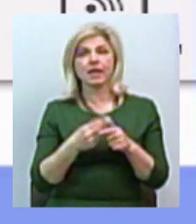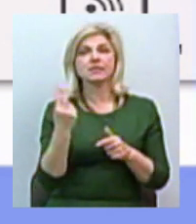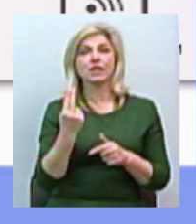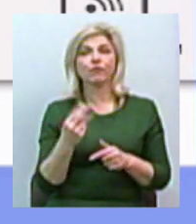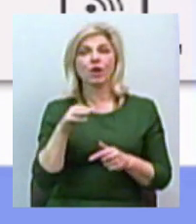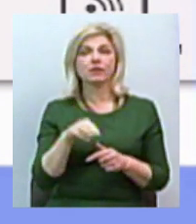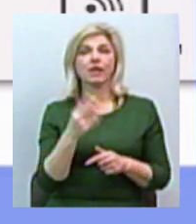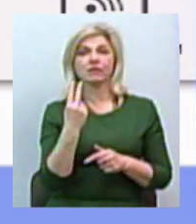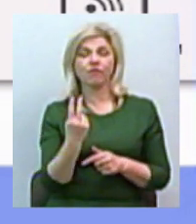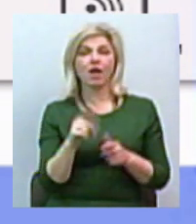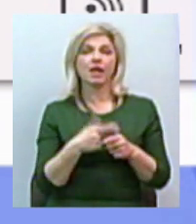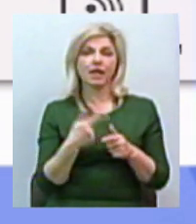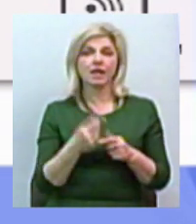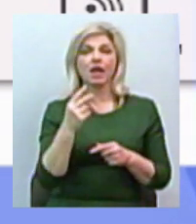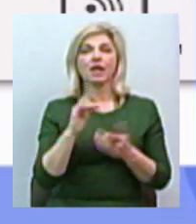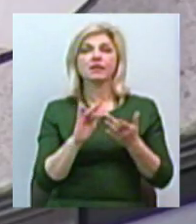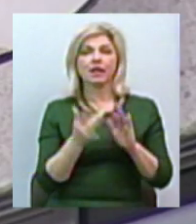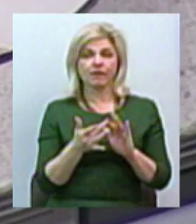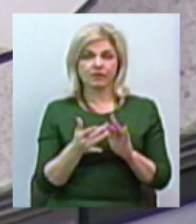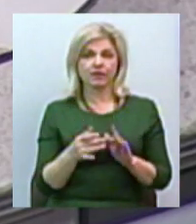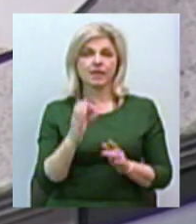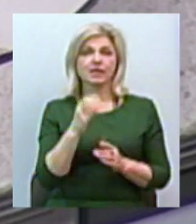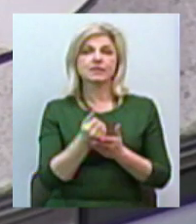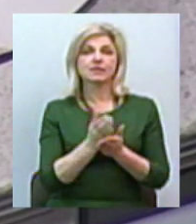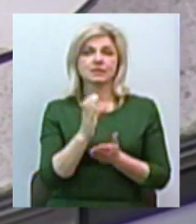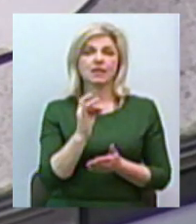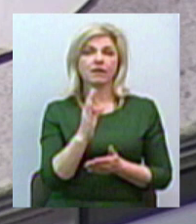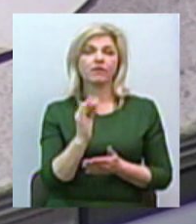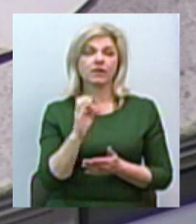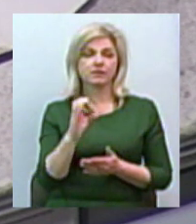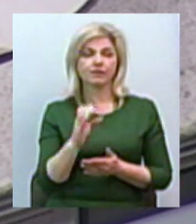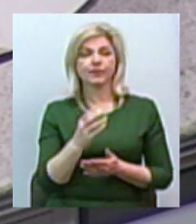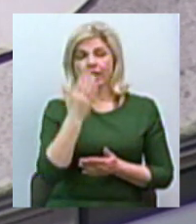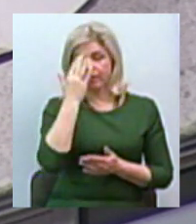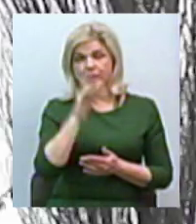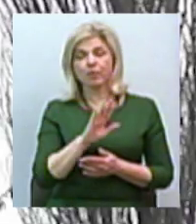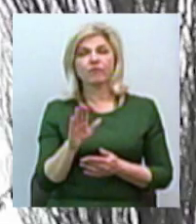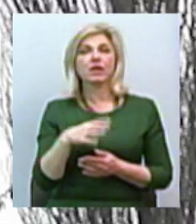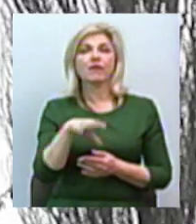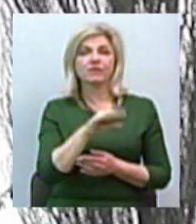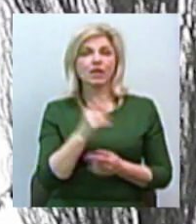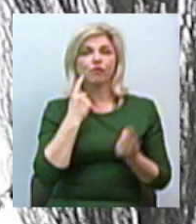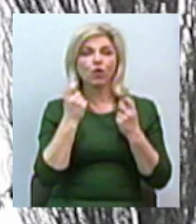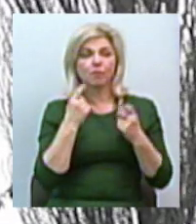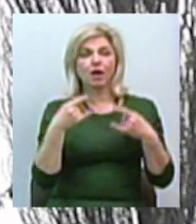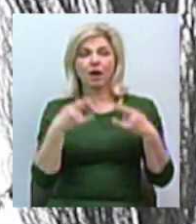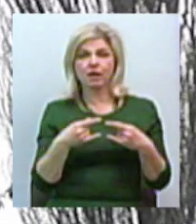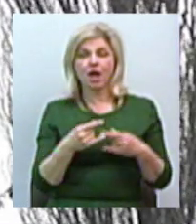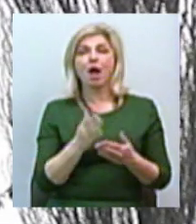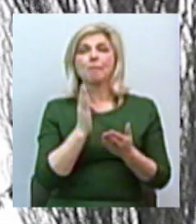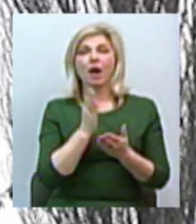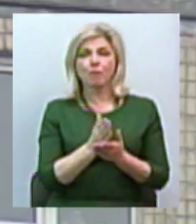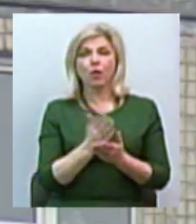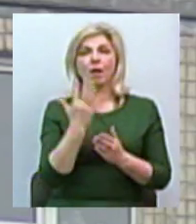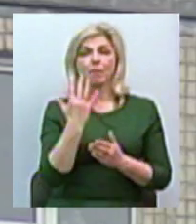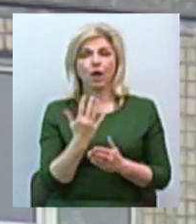або ж інтернет-сервіси – OTT та IPTV. Не збираються кодувати свій сигнал всі інформаційні телеканали – Прямий, П'ятий,